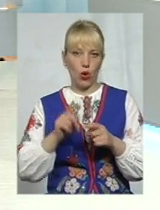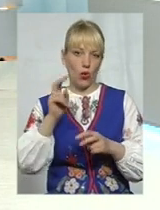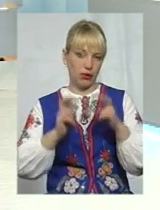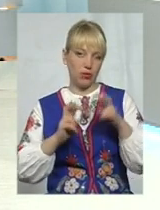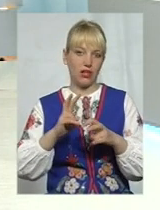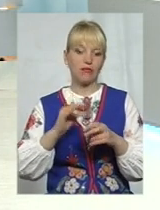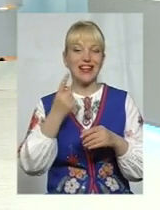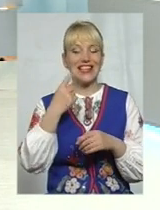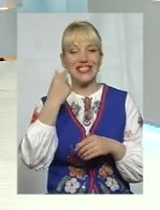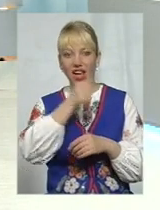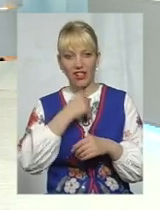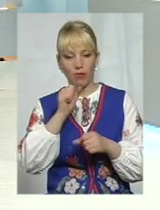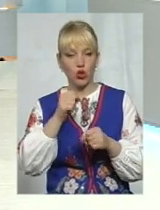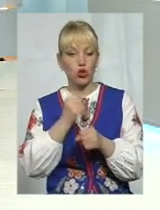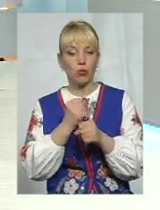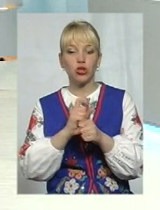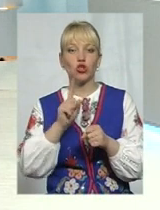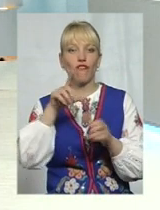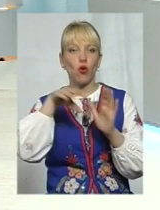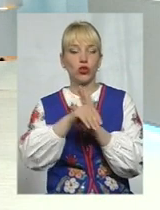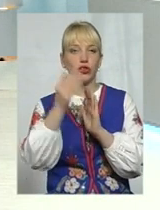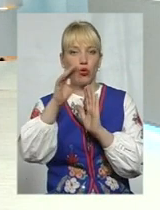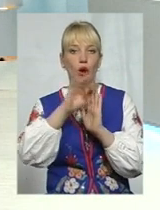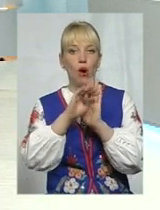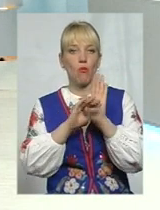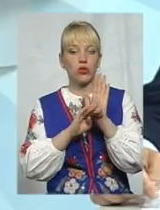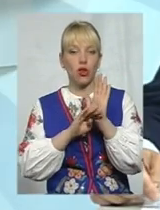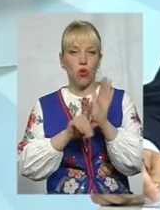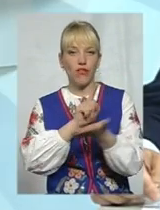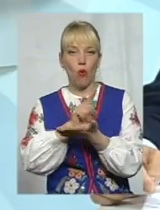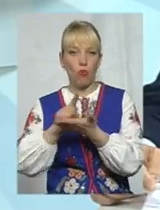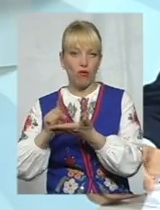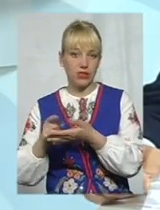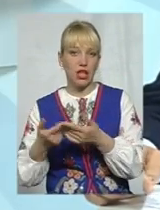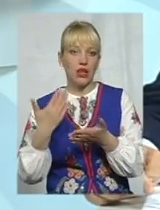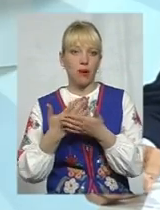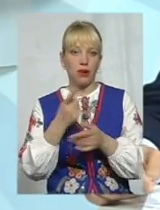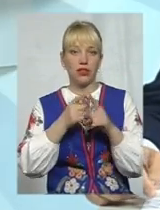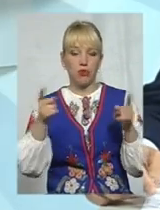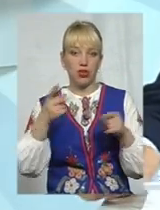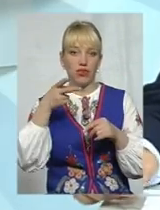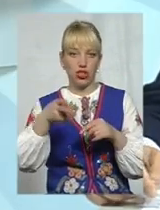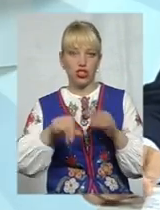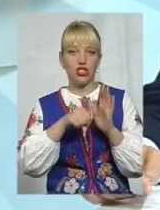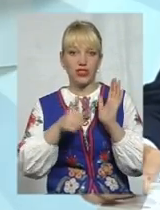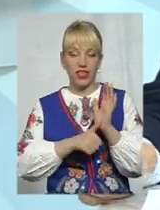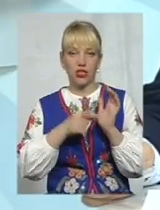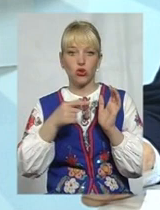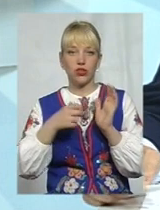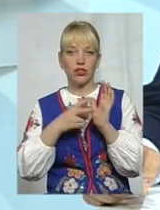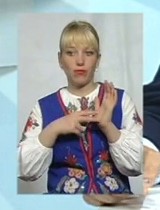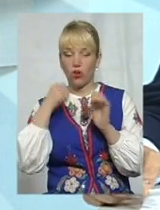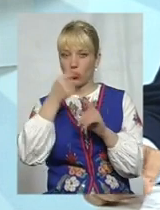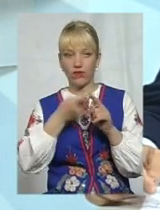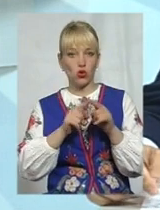багато різних, то, що входить в його посадові обов'язки. Якщо напротязі 2016-2017 років він